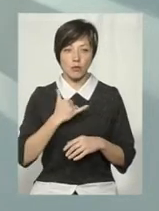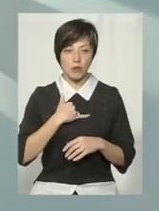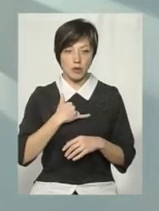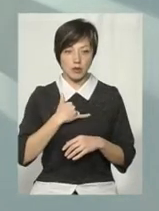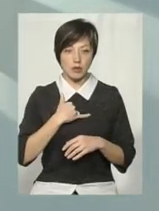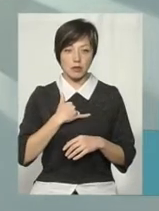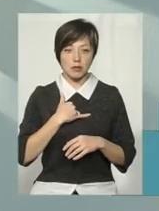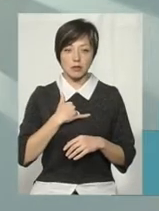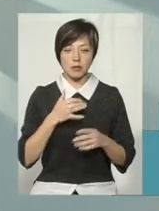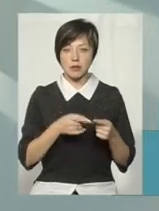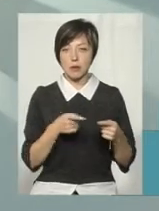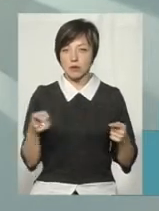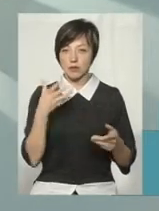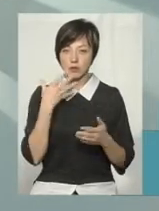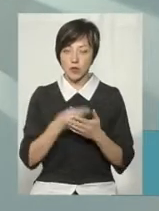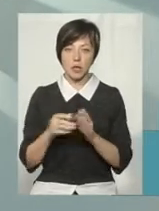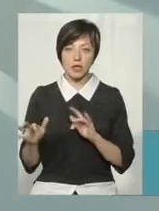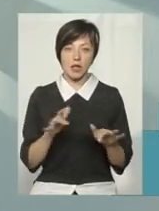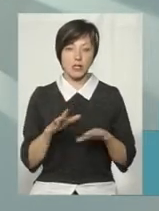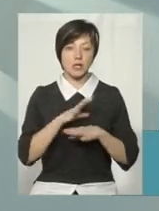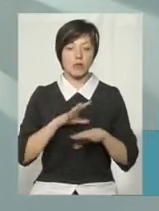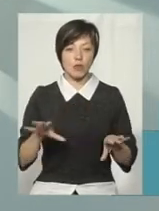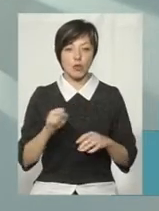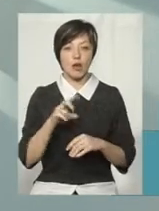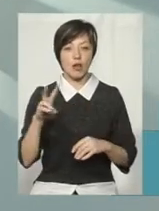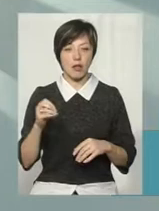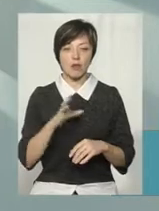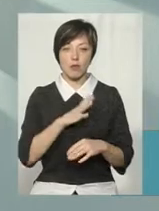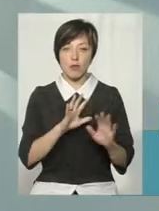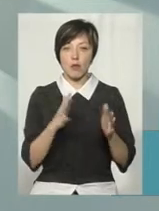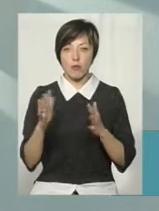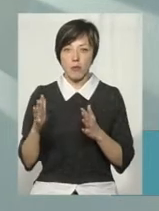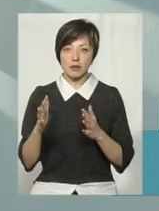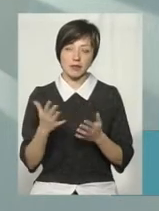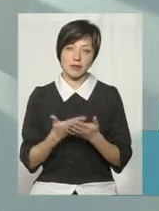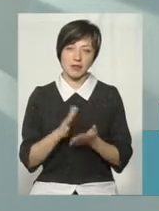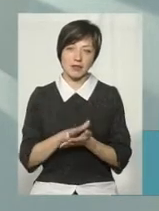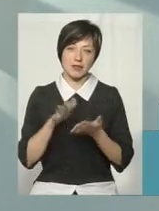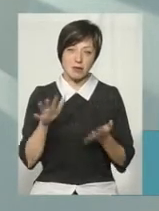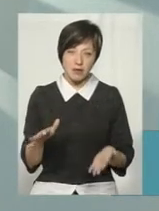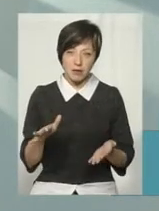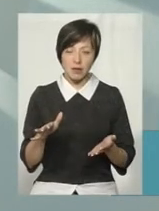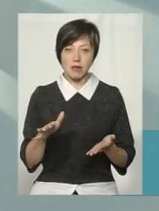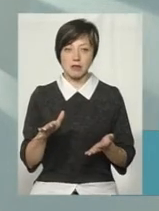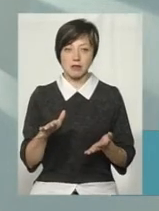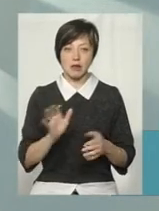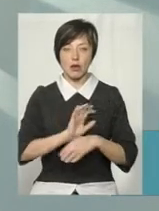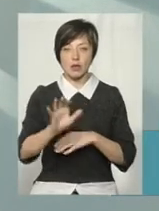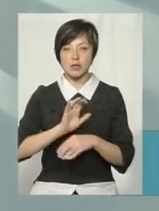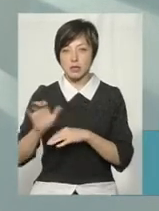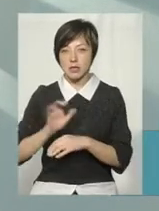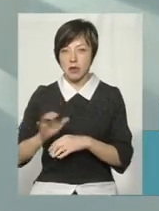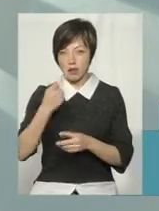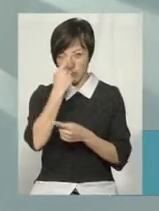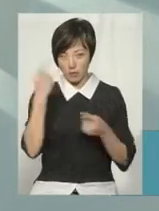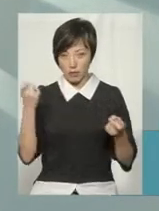за період своєї діяльності не було, але були такі моменти дискредитації, принципі, там, розсилання певних